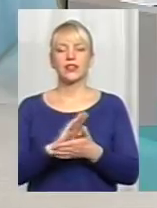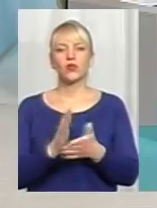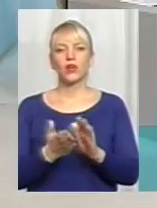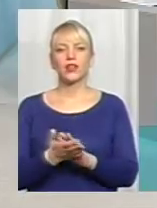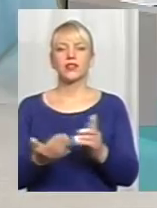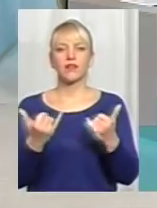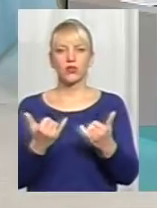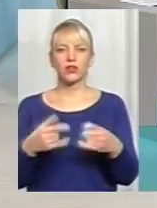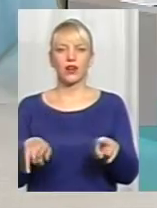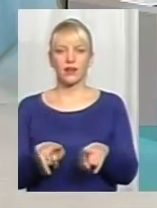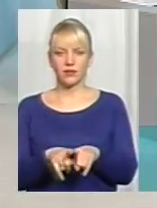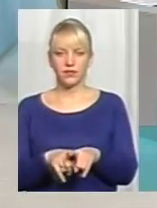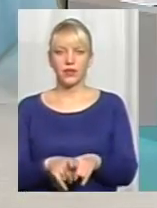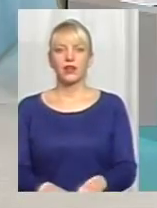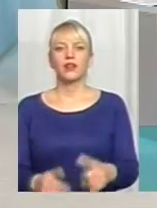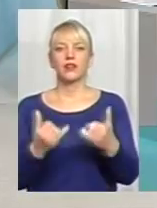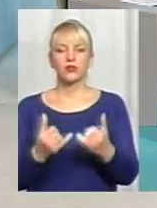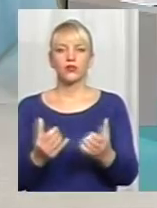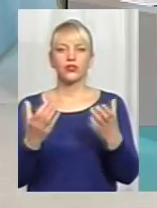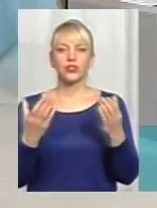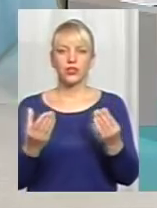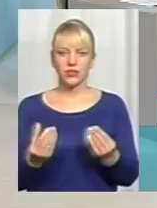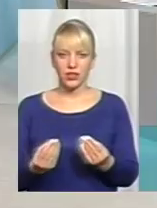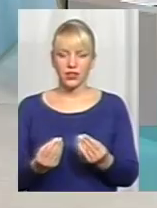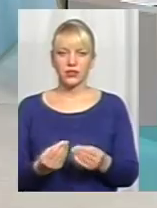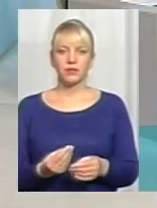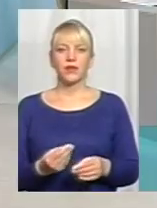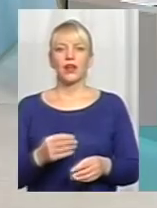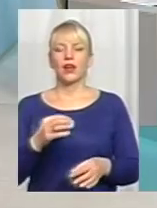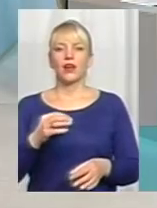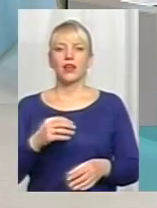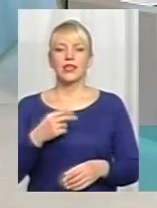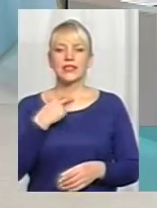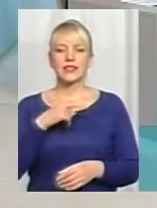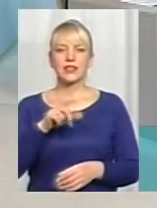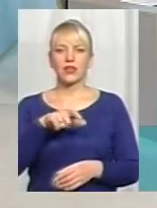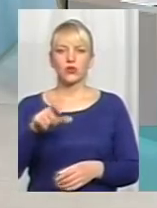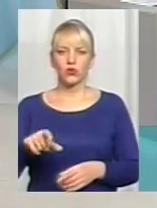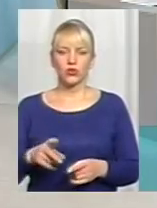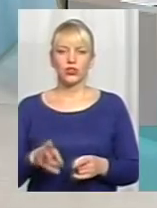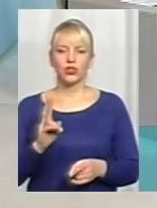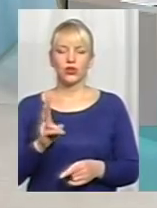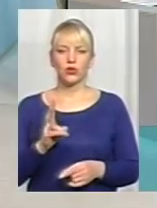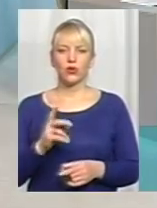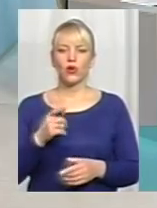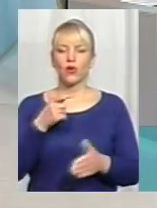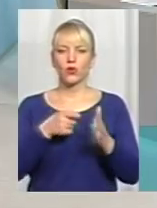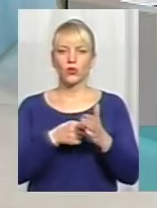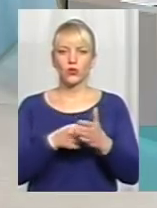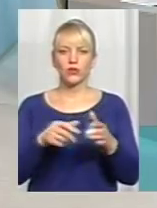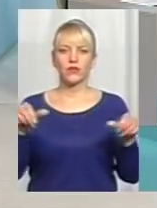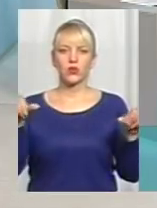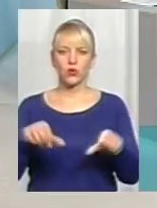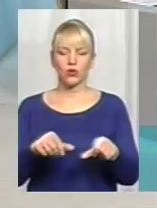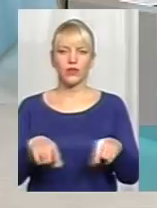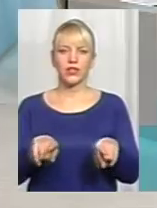таким чином. На сьогоднішній день засуджені, які не вживають їжу, яка готується в їдальні установи, їх таких